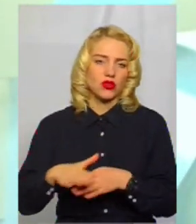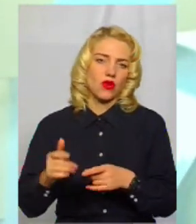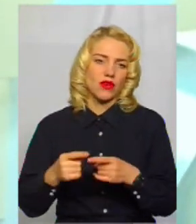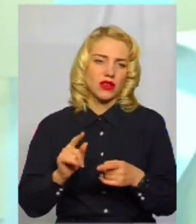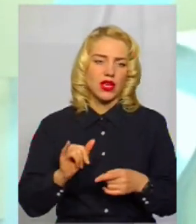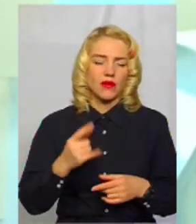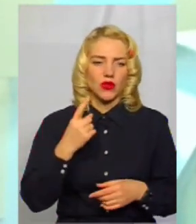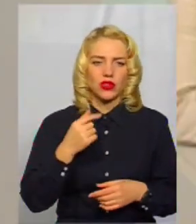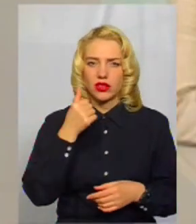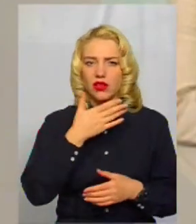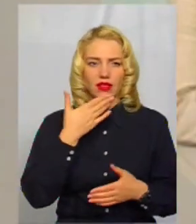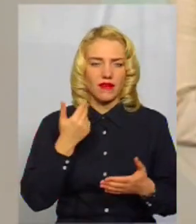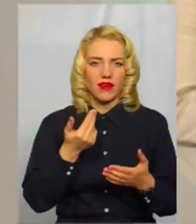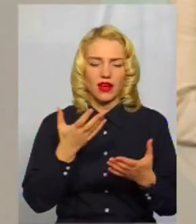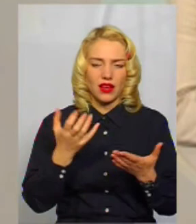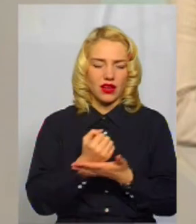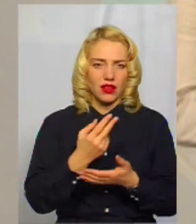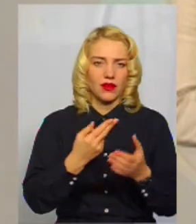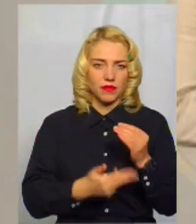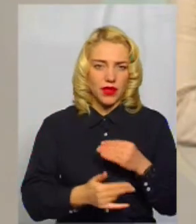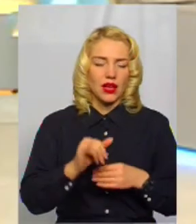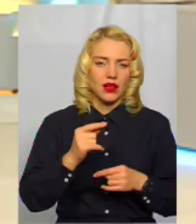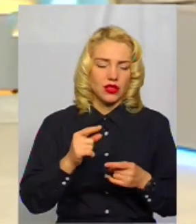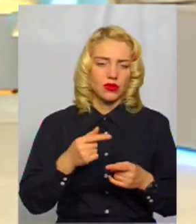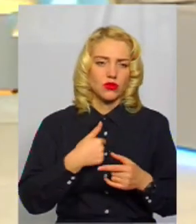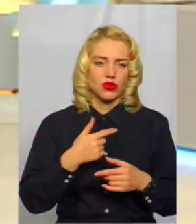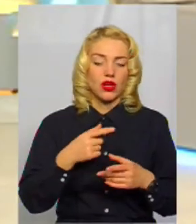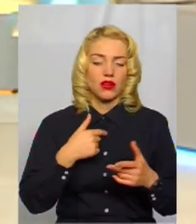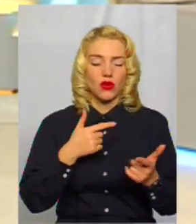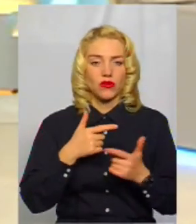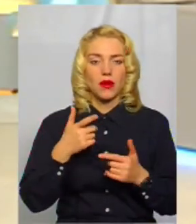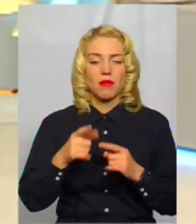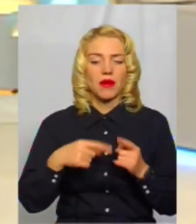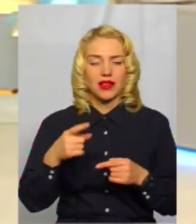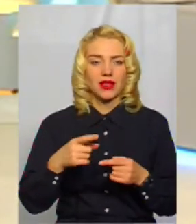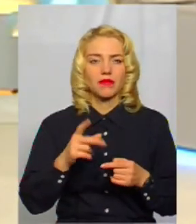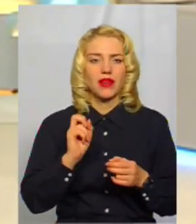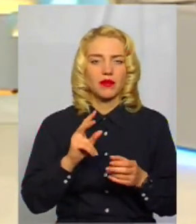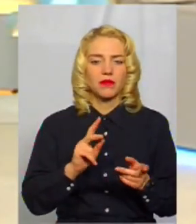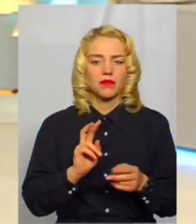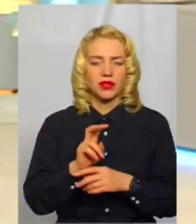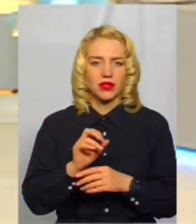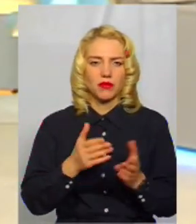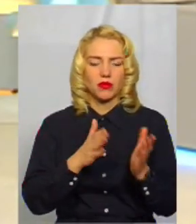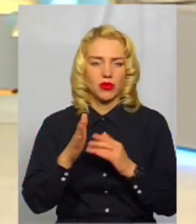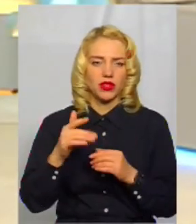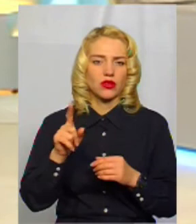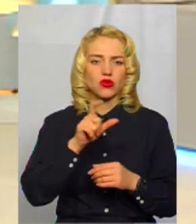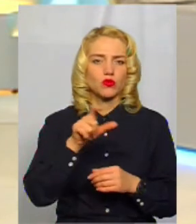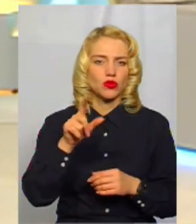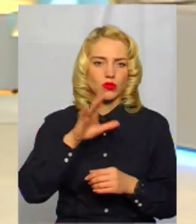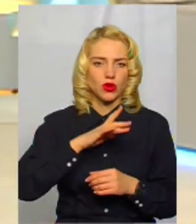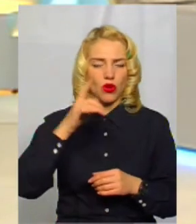рік ми не виграли. Особисто я також готувала проєкт, як прийти у бібліотеку, хотілося, щоб вони були впізнаними в місті.